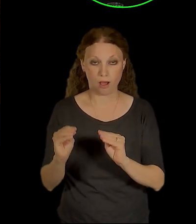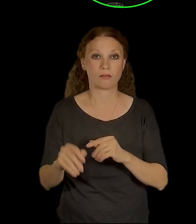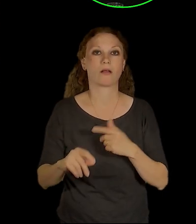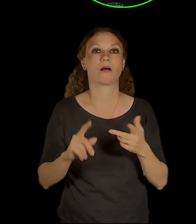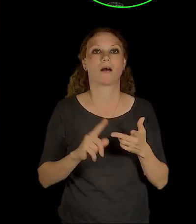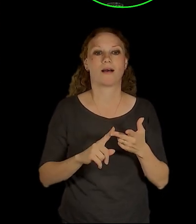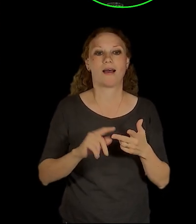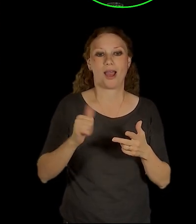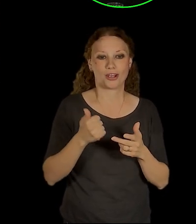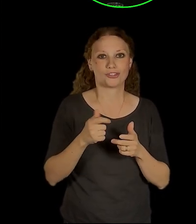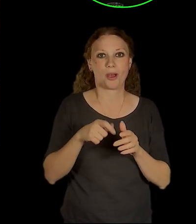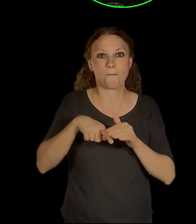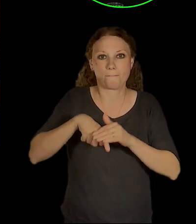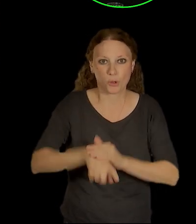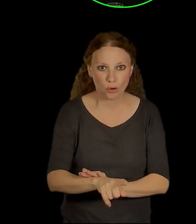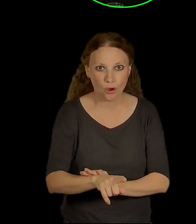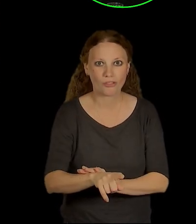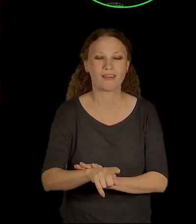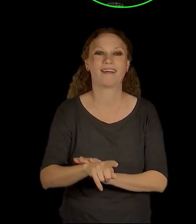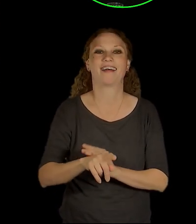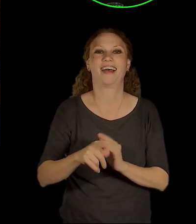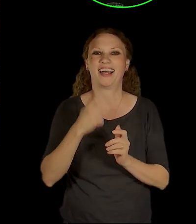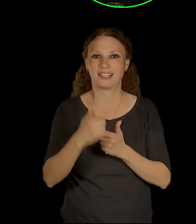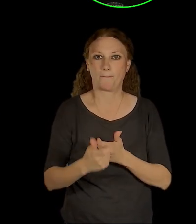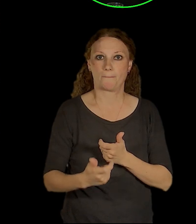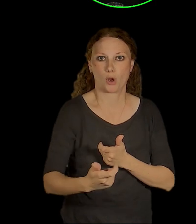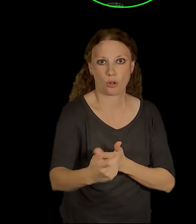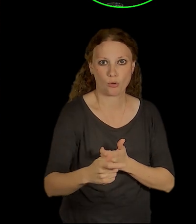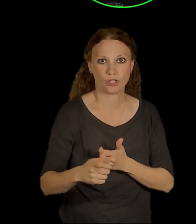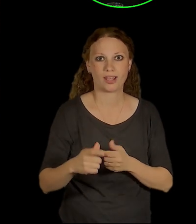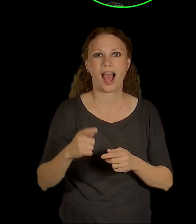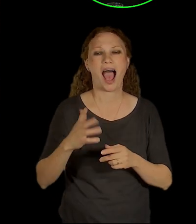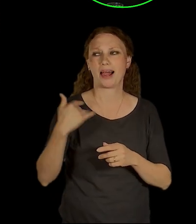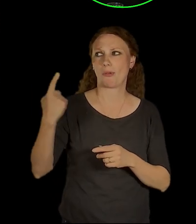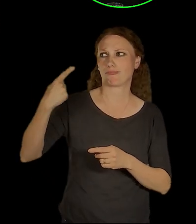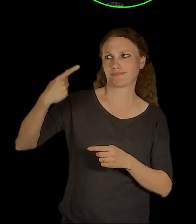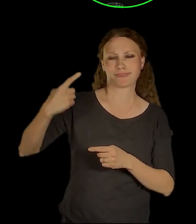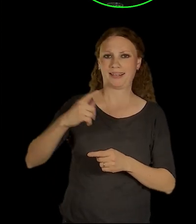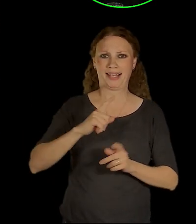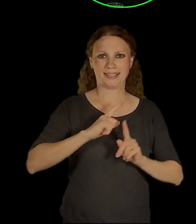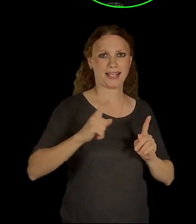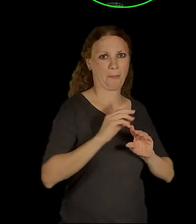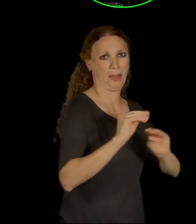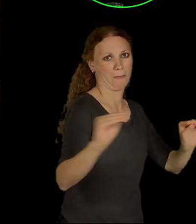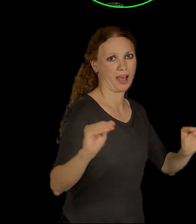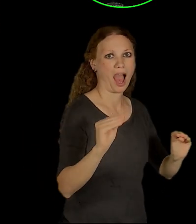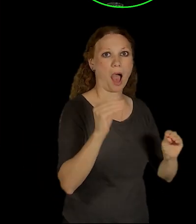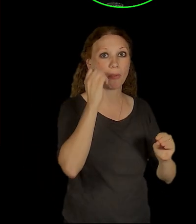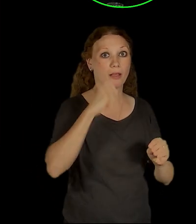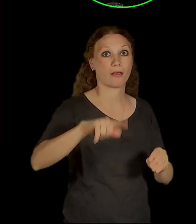nemluvit, aby to lidi nechtěli. Pak se ukázalo, že je to tak logické, že to prostě budou chtít všichni, takže se z toho stala